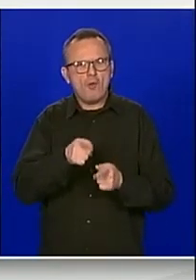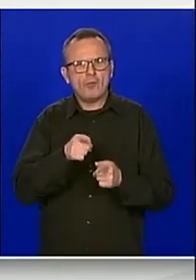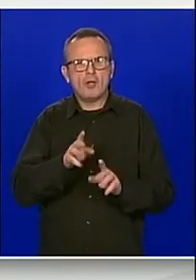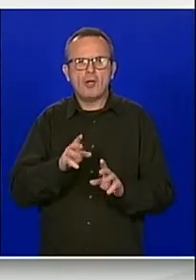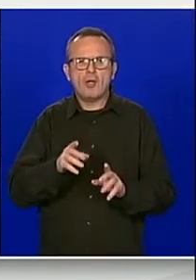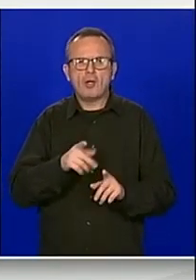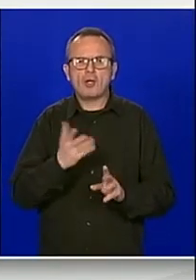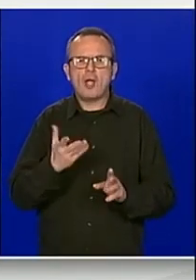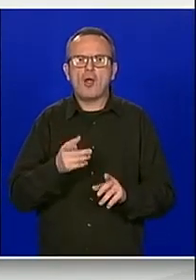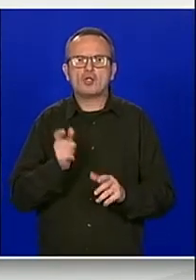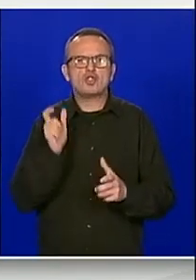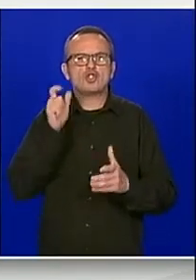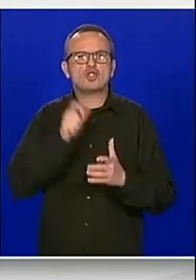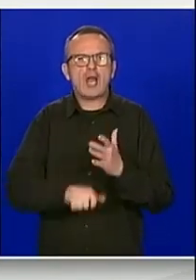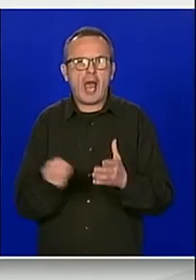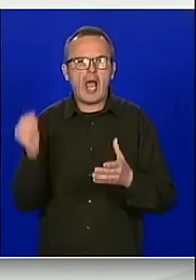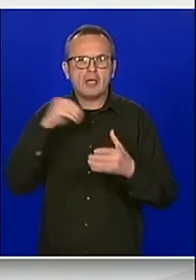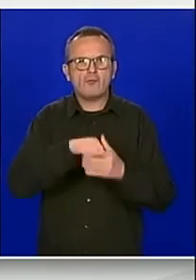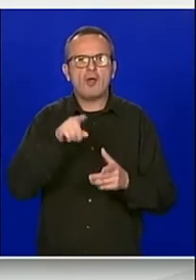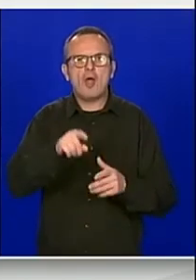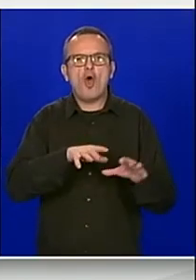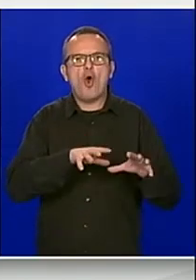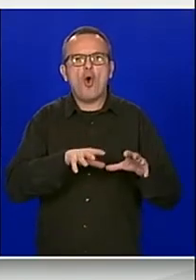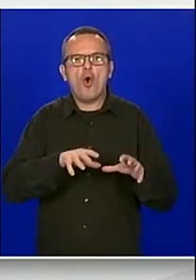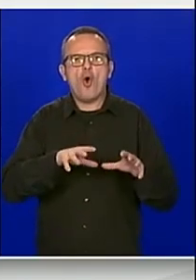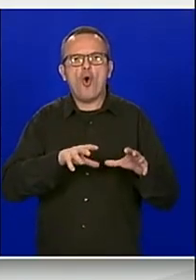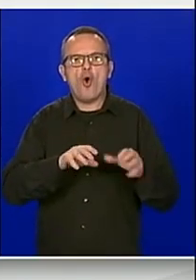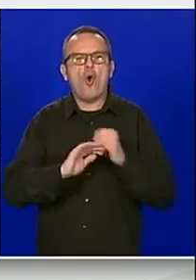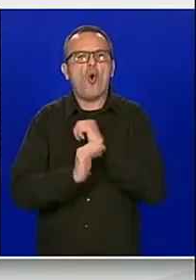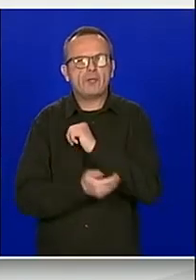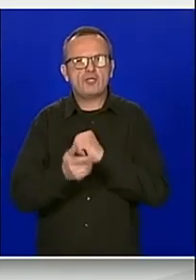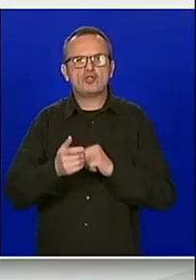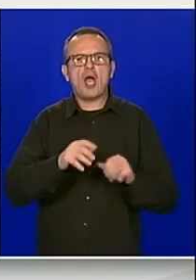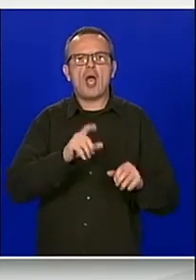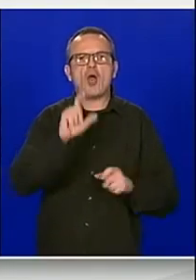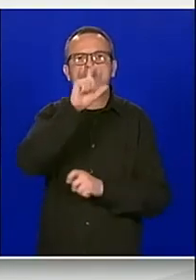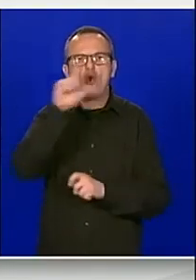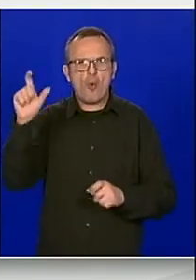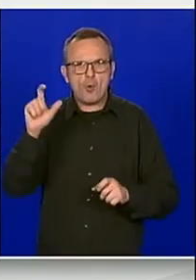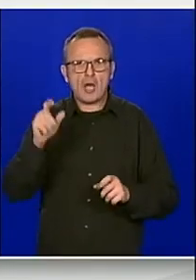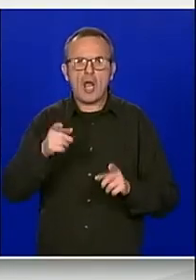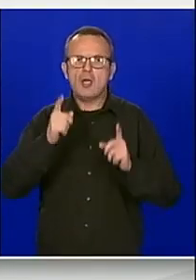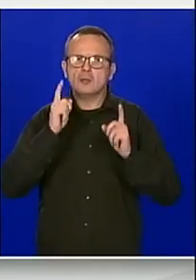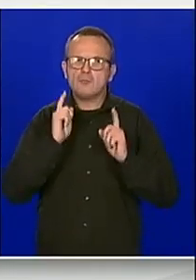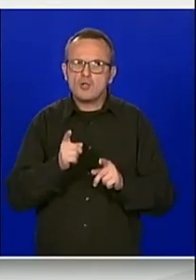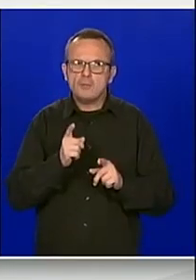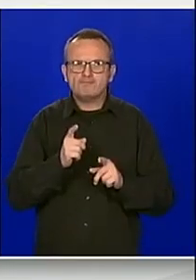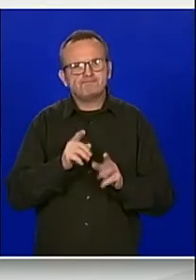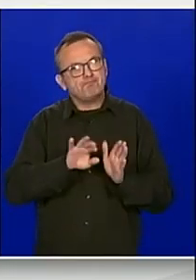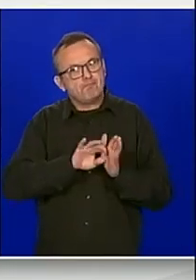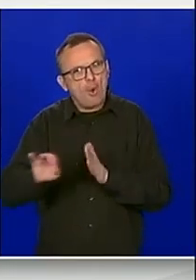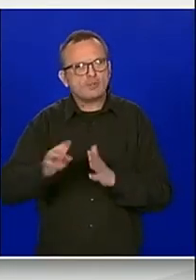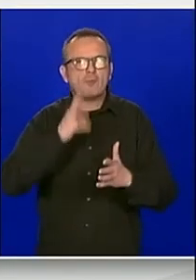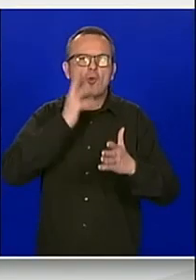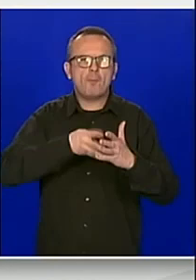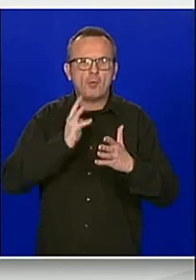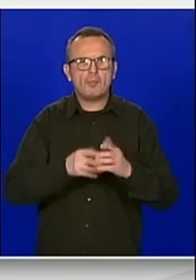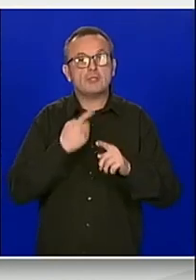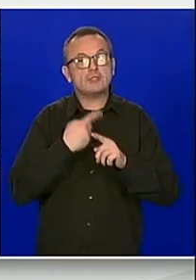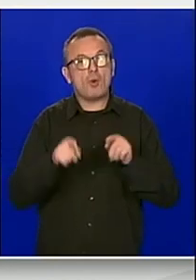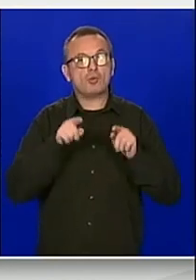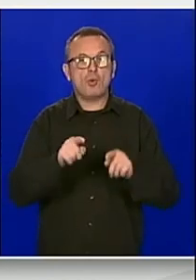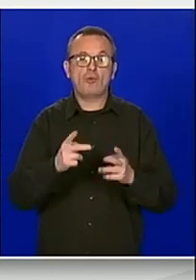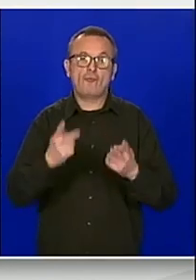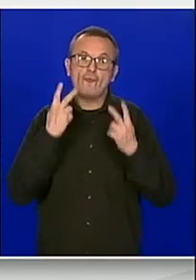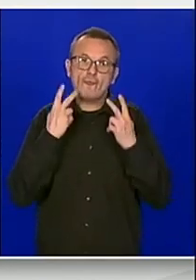Hrvatskoj obratničkoj komori treba pristupiti s dužnom pažnjom, uz odgovarajuću procjenju oportunosti takve odluke upravo zbog javno-pravnog